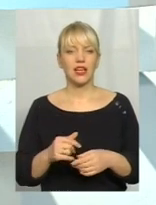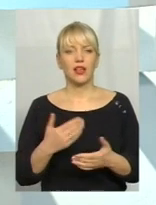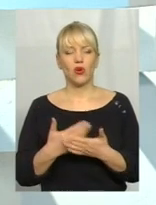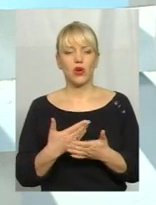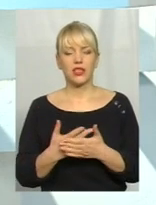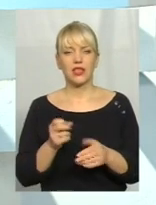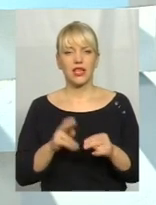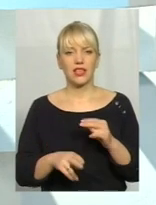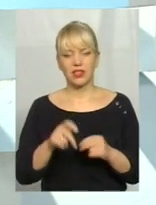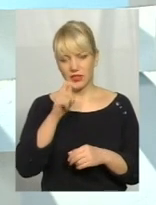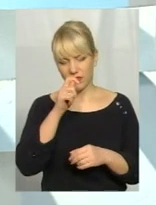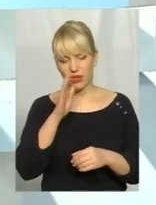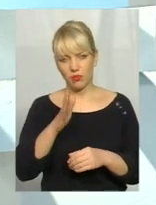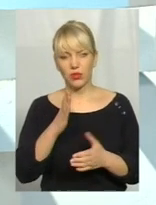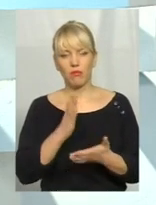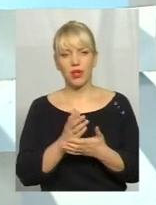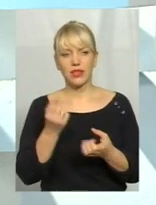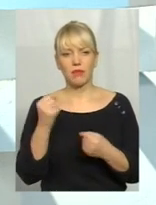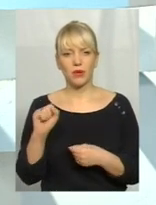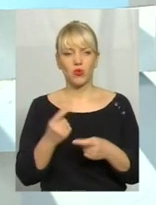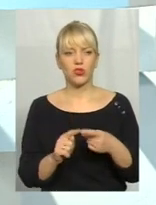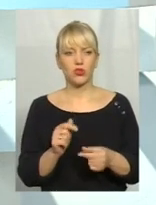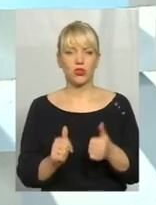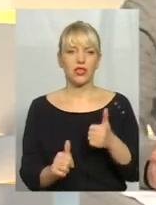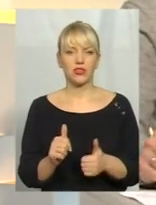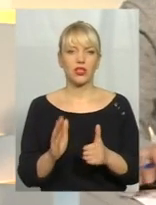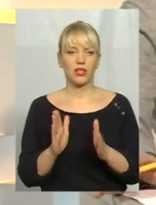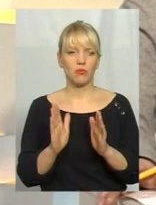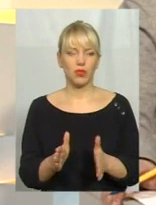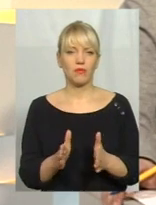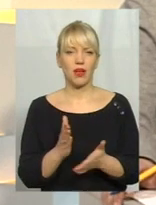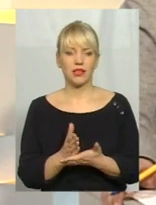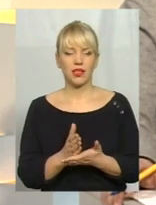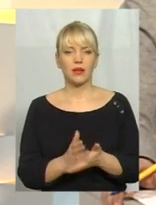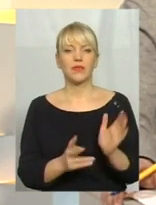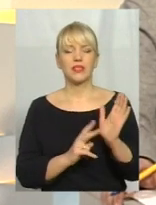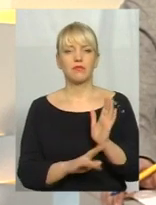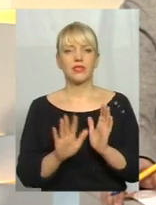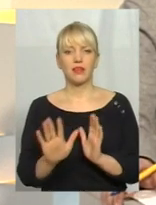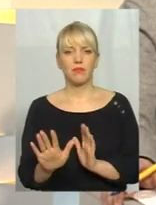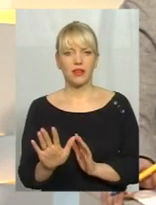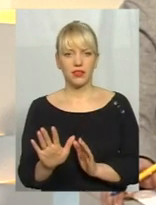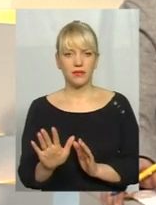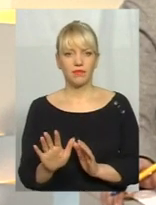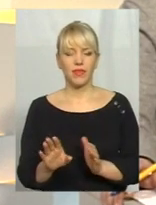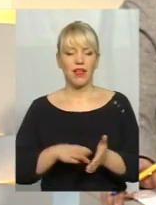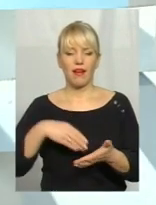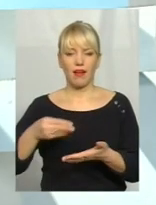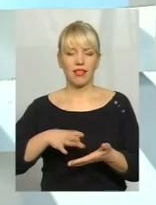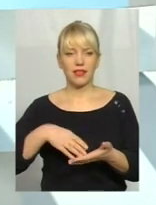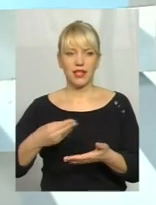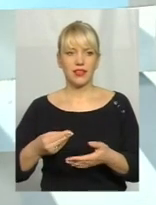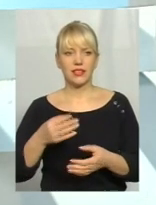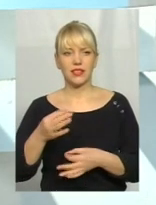квітня ми будемо мати переможця даного тендеру, який буде мати 75 календарних днів для